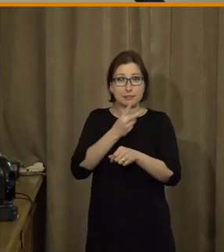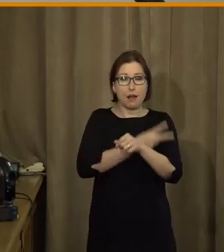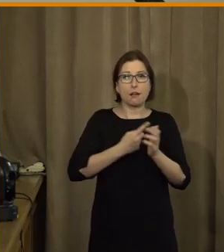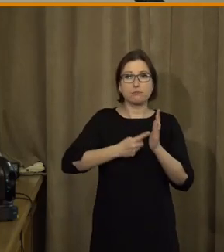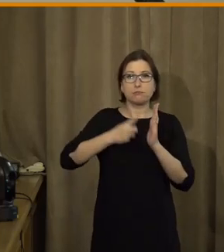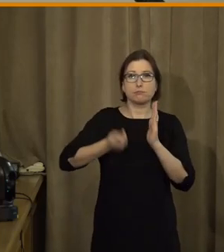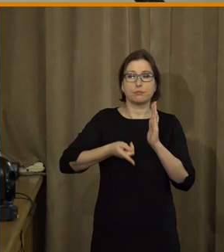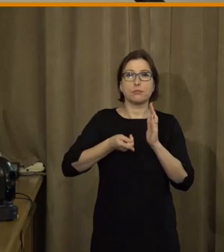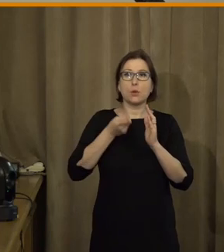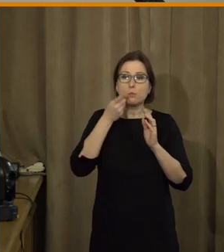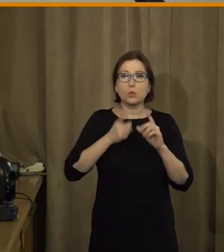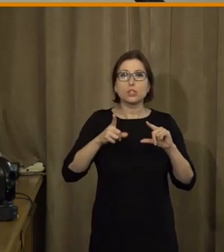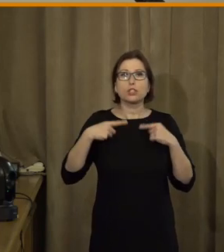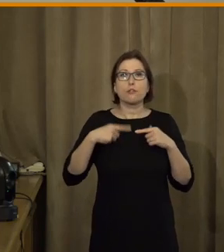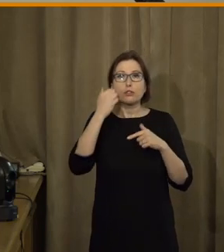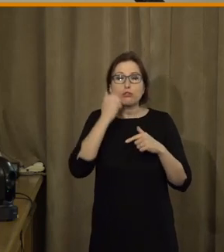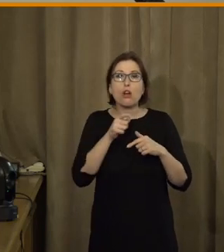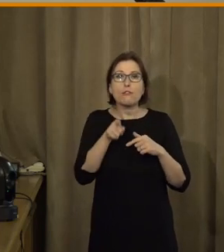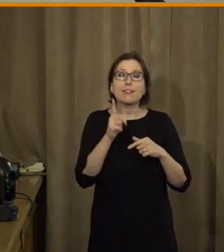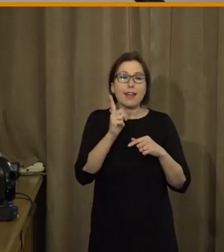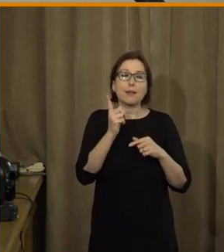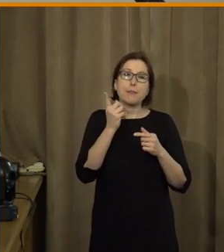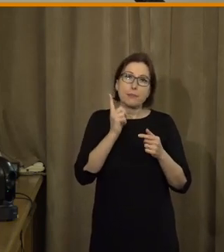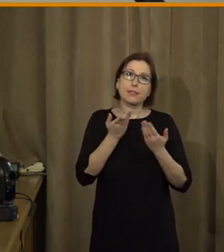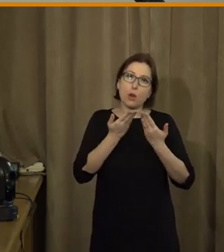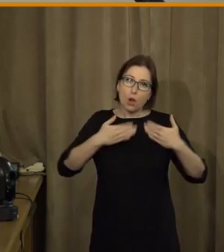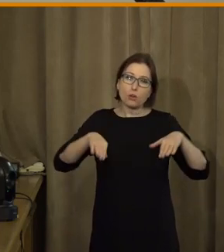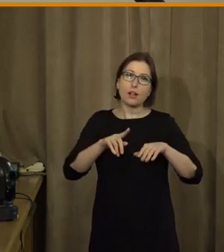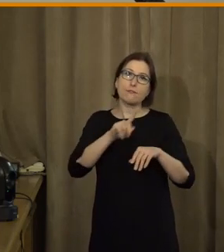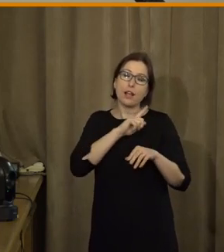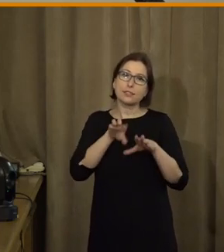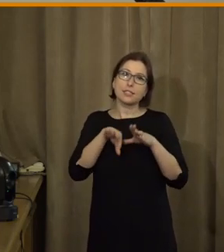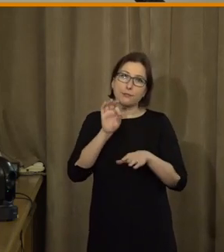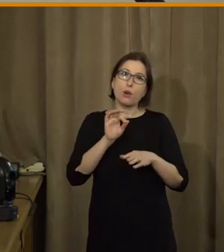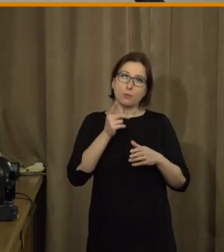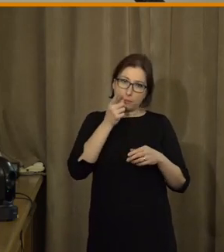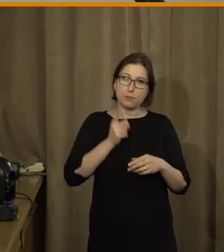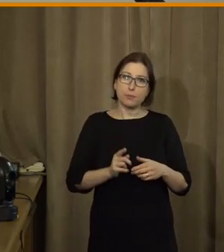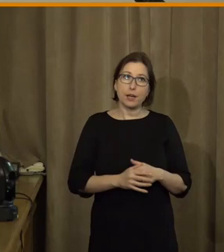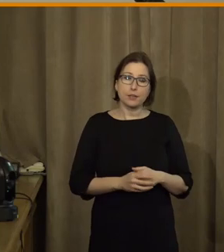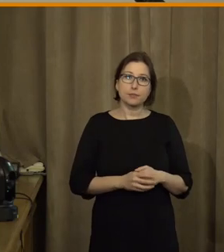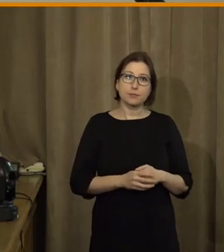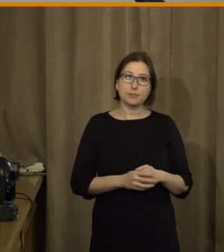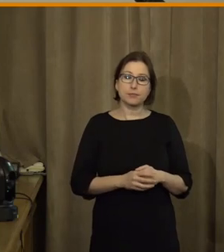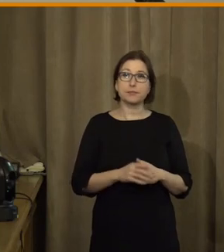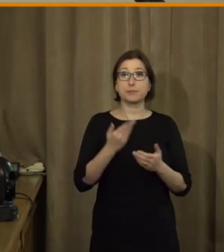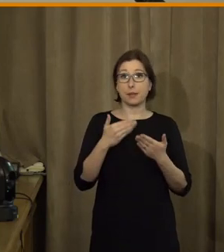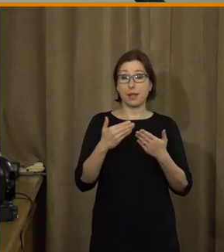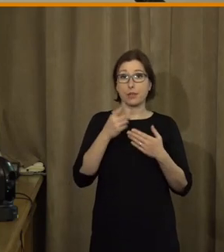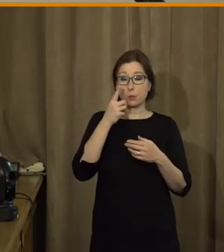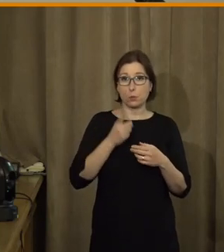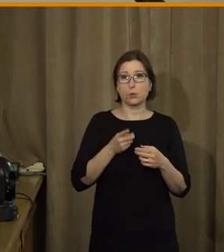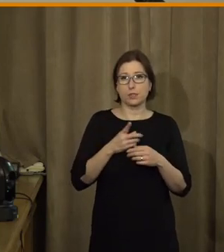definoval, jak má vypadat život člověka a on má chránit jeho vlastní volbu. Takže tohle, myslím,